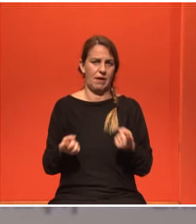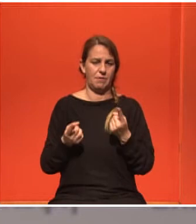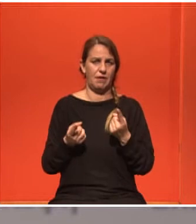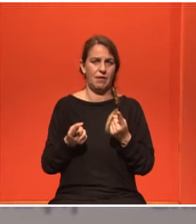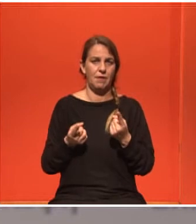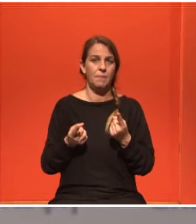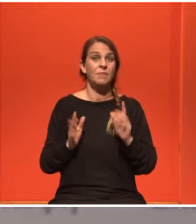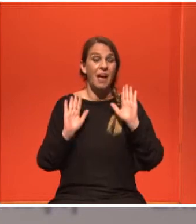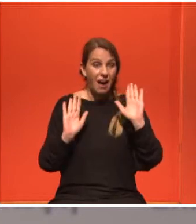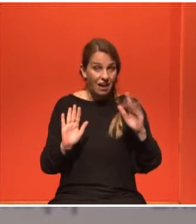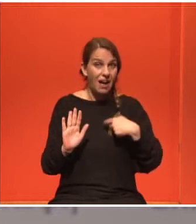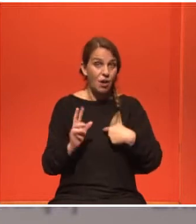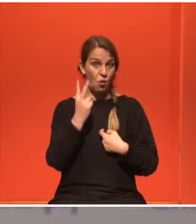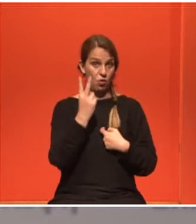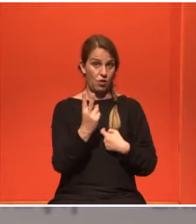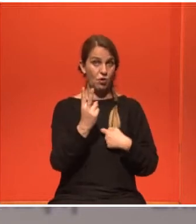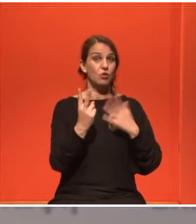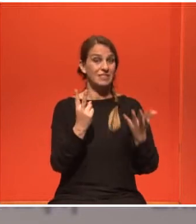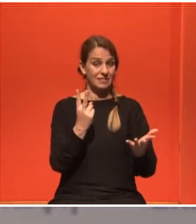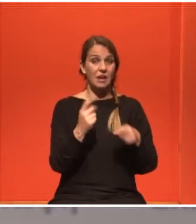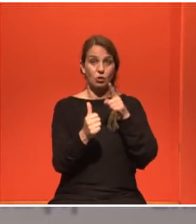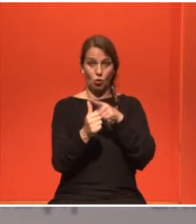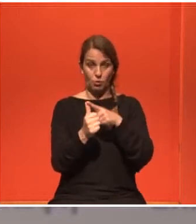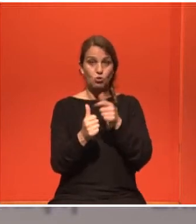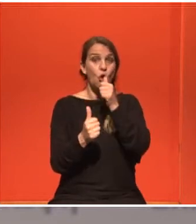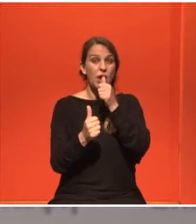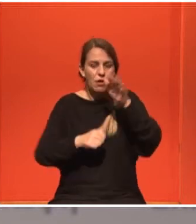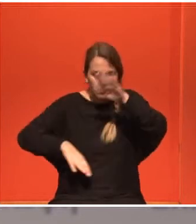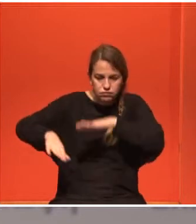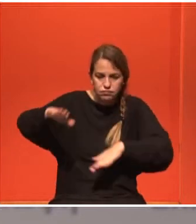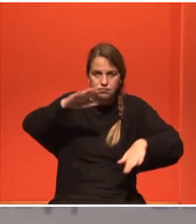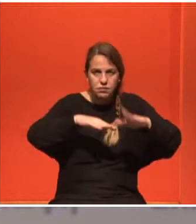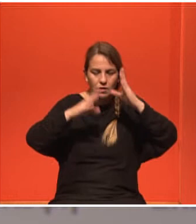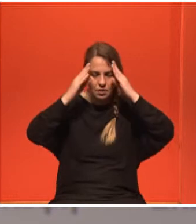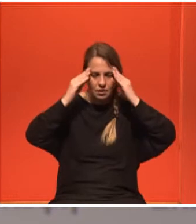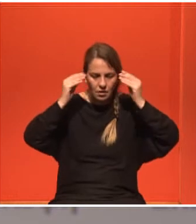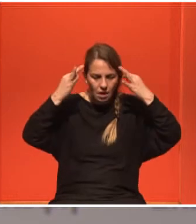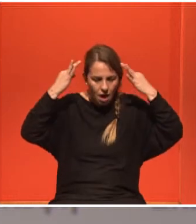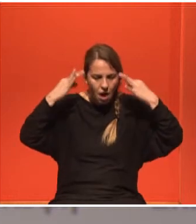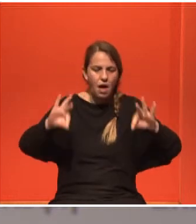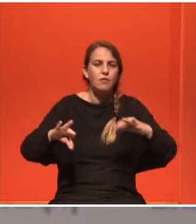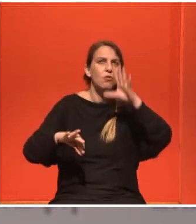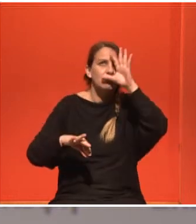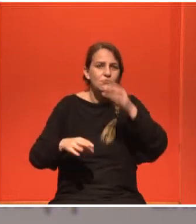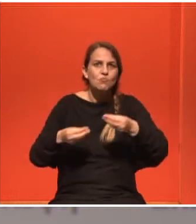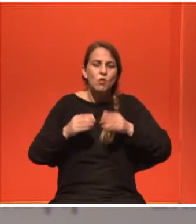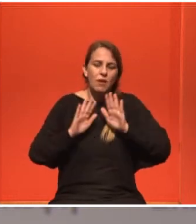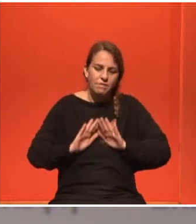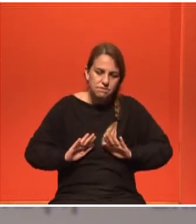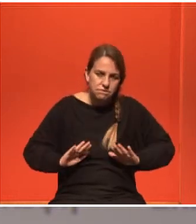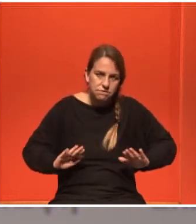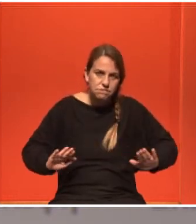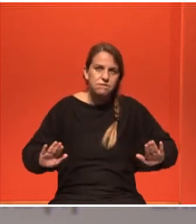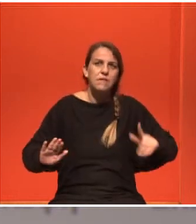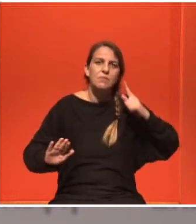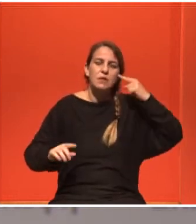Είχα δύο πράγματα. Το ένα ότι μέσα στο νερό, όπως είπατε και εσείς πριν, πραγματικά ξεχνάς τα πάντα, έχεις την ησυχία σου και είναι ένα είδος διαλογισμού